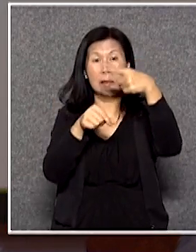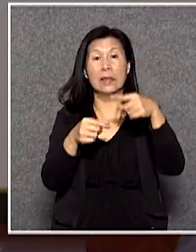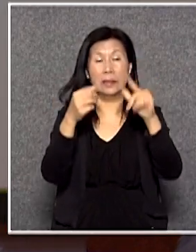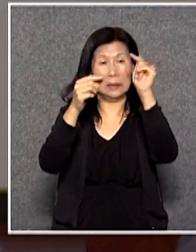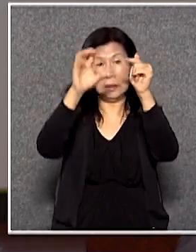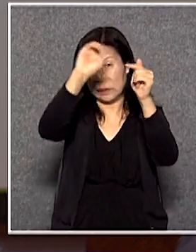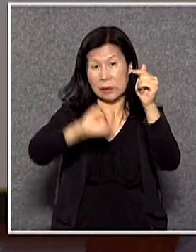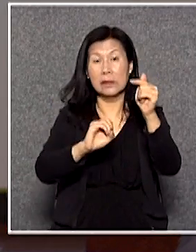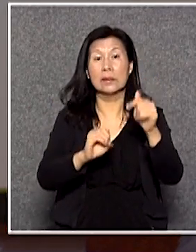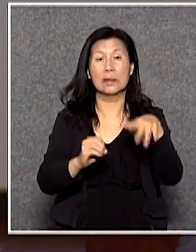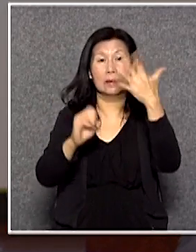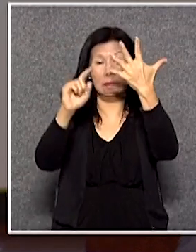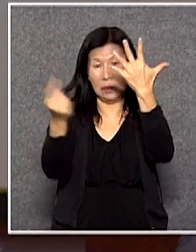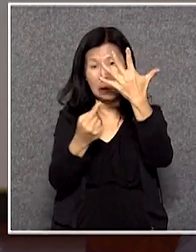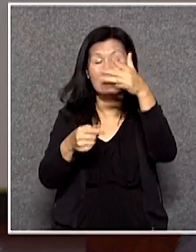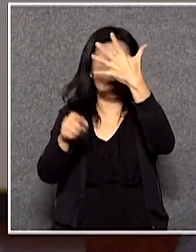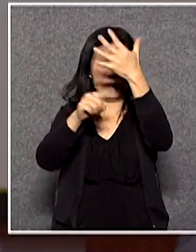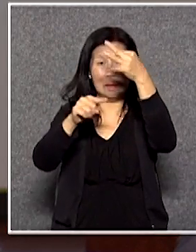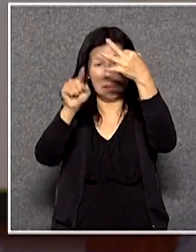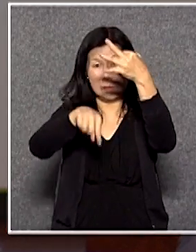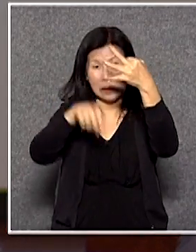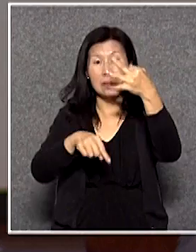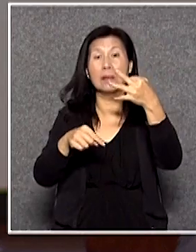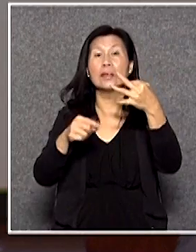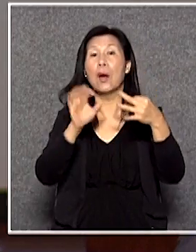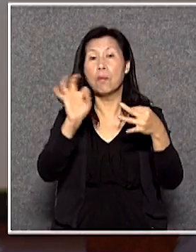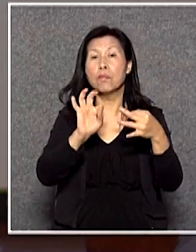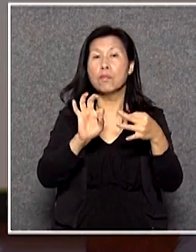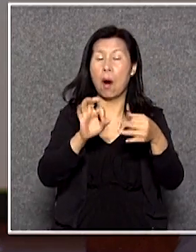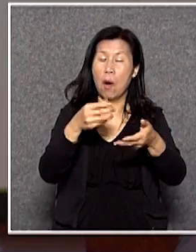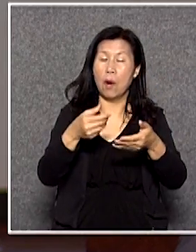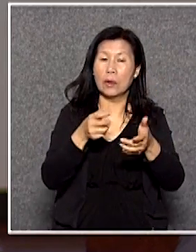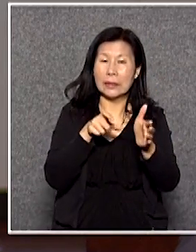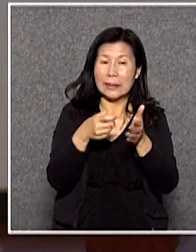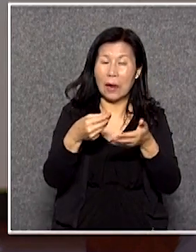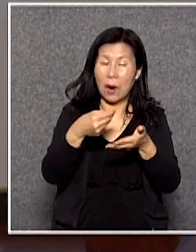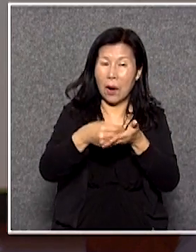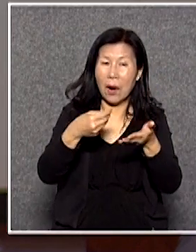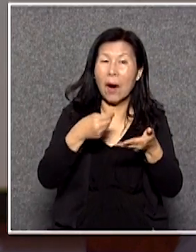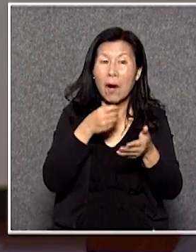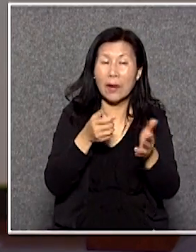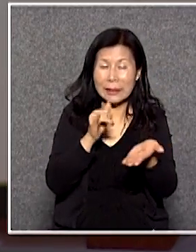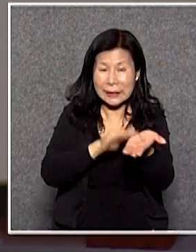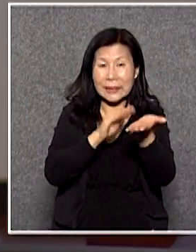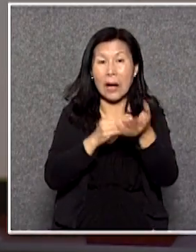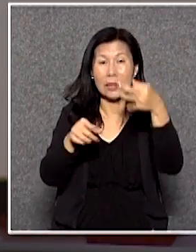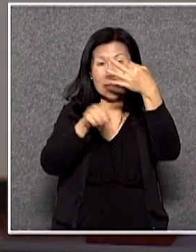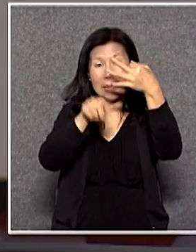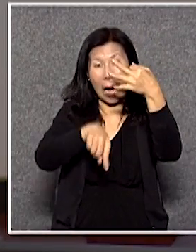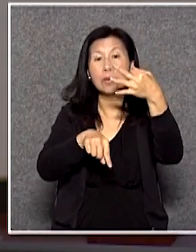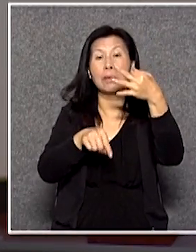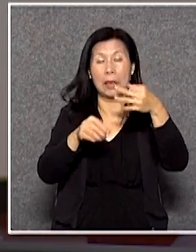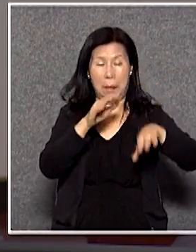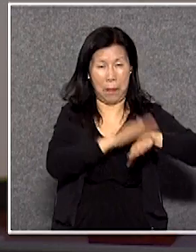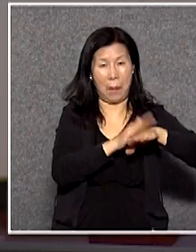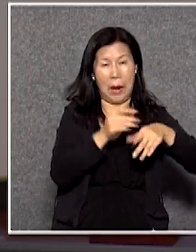仙即是五萬三千個長者未使用醫療券的價值超過三千元累積金額的上限是